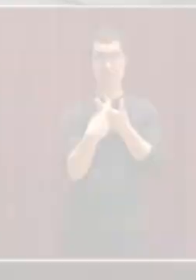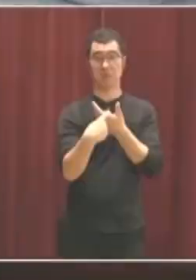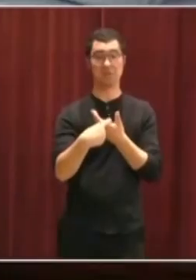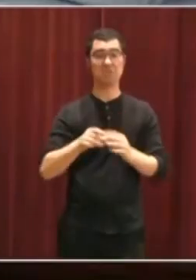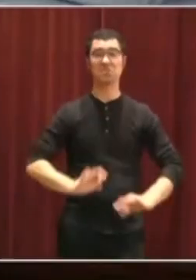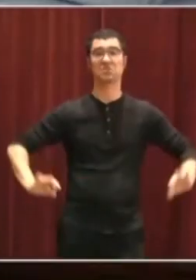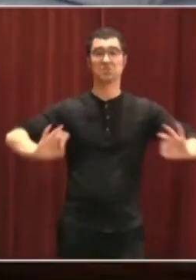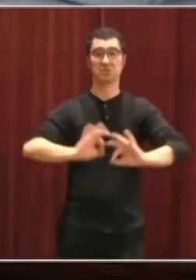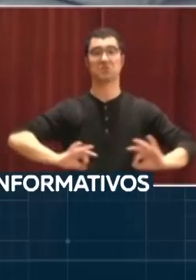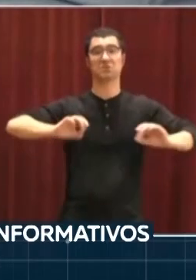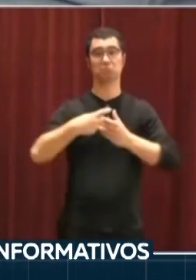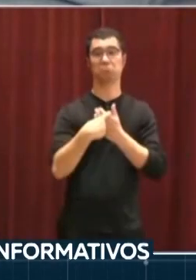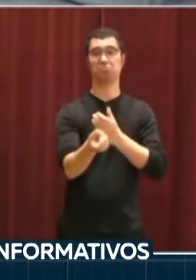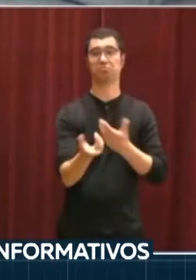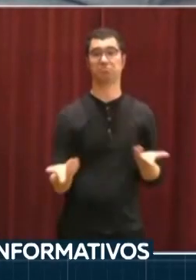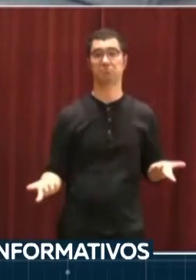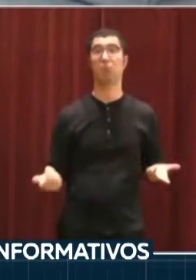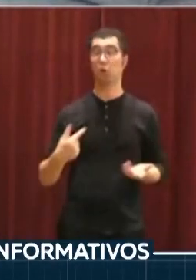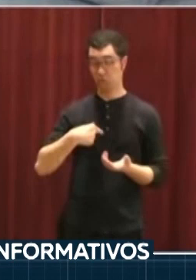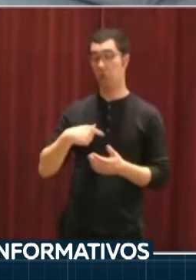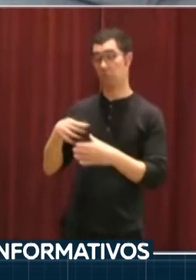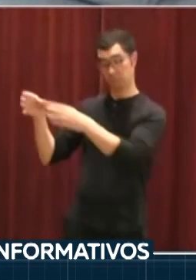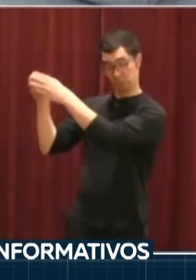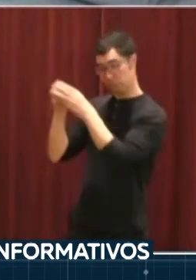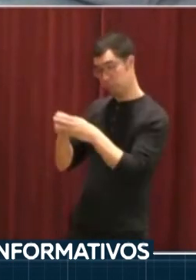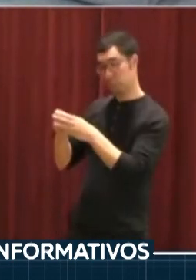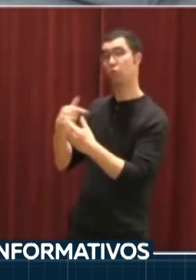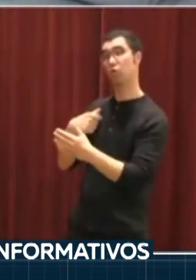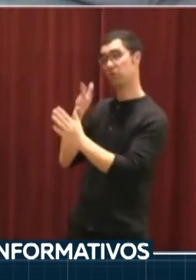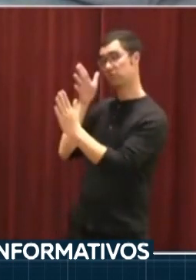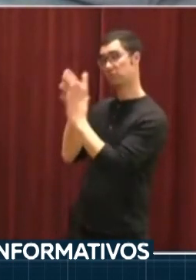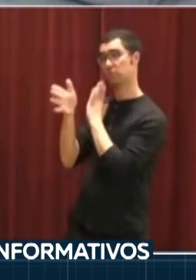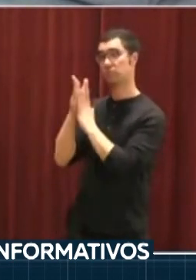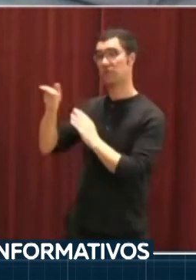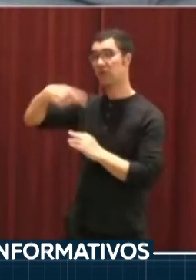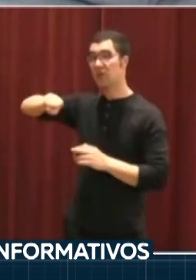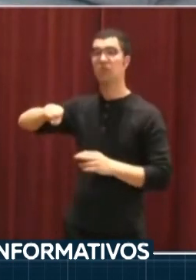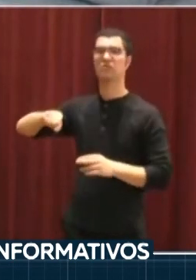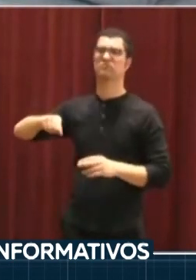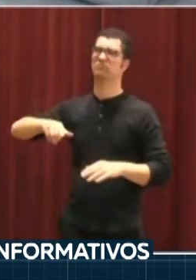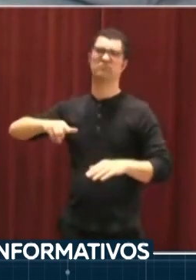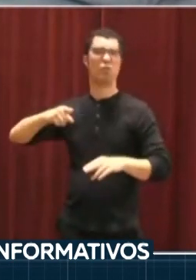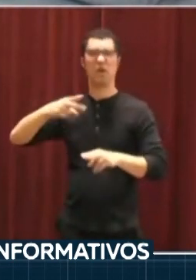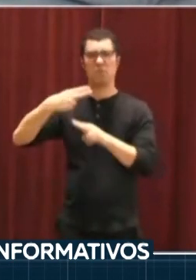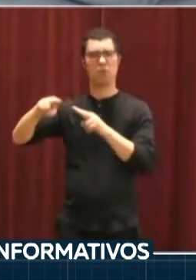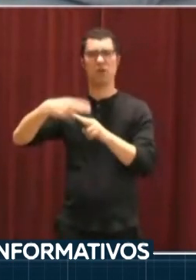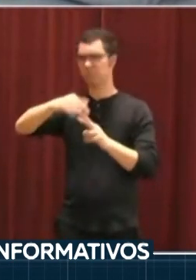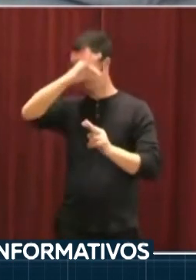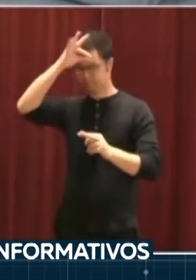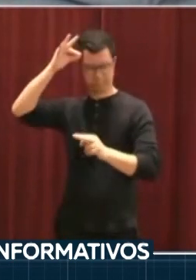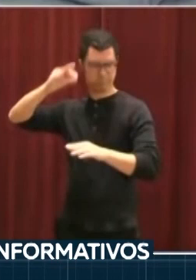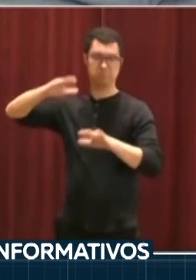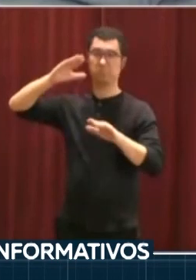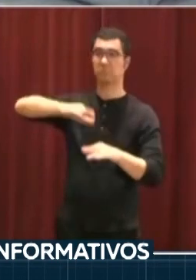Gràcies. I li podrem explicar que en aquesta delegació totalment polititzada que vendrà des del Parlament